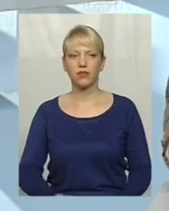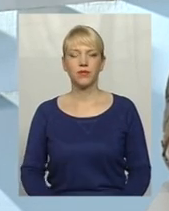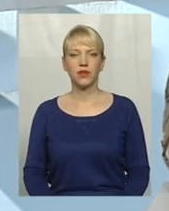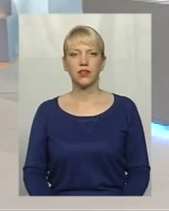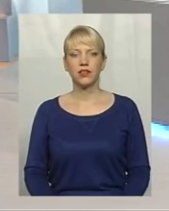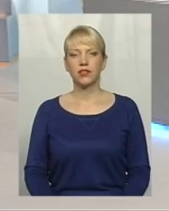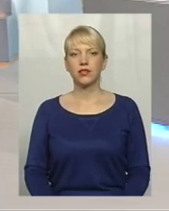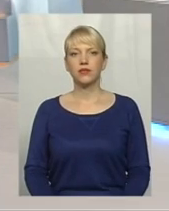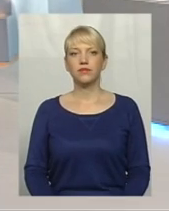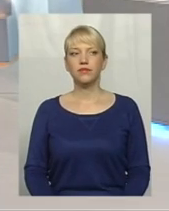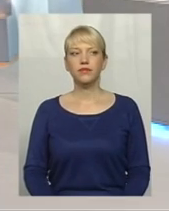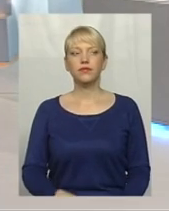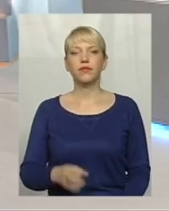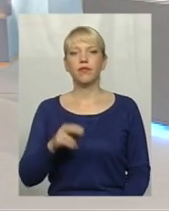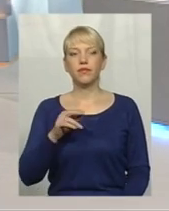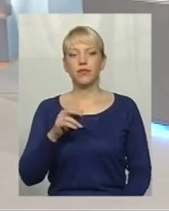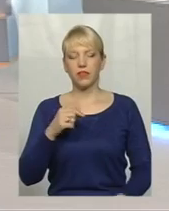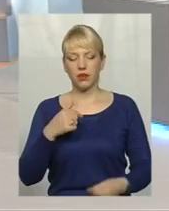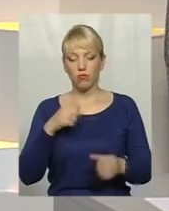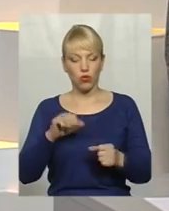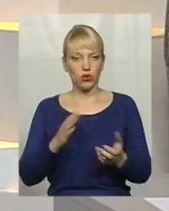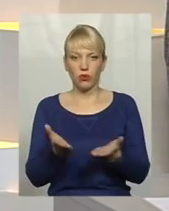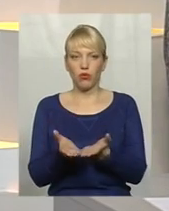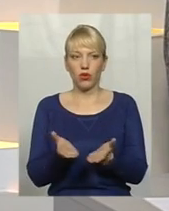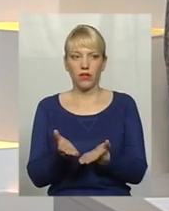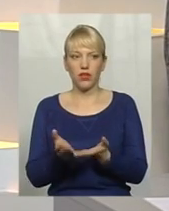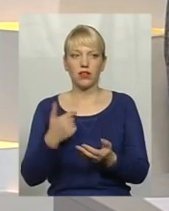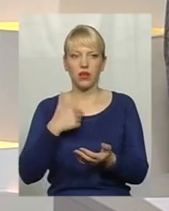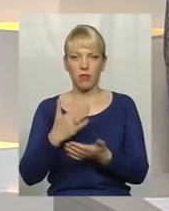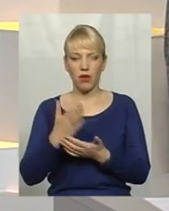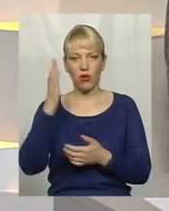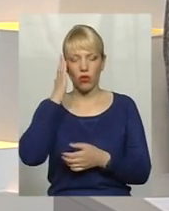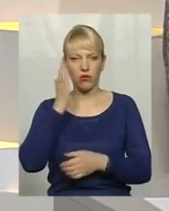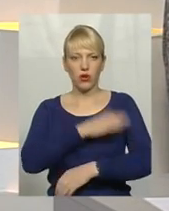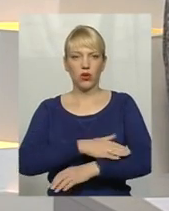Принаймні, навіть порівняти, я маю руки-ноги, я маю голову на в'язах. Так,